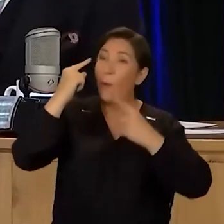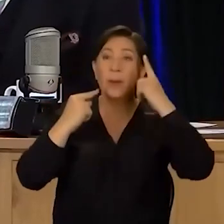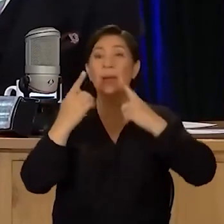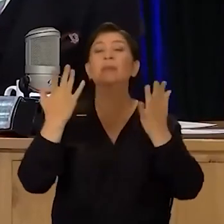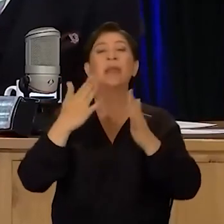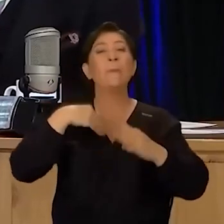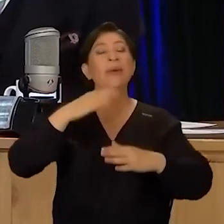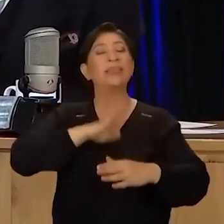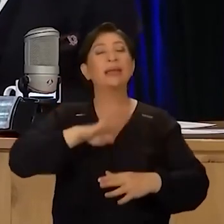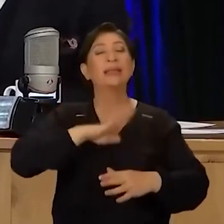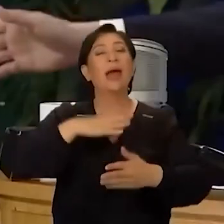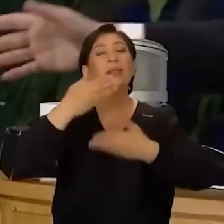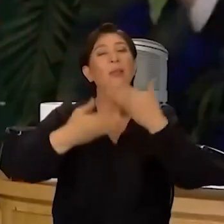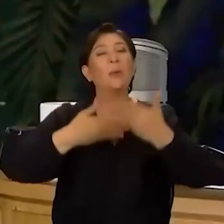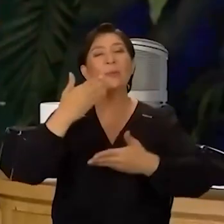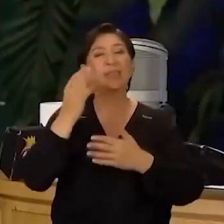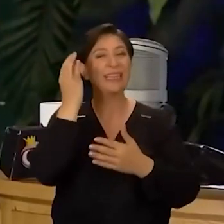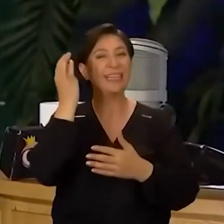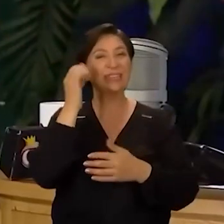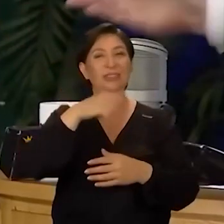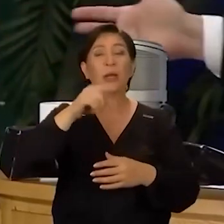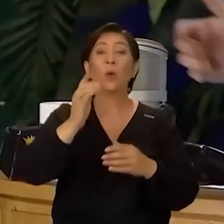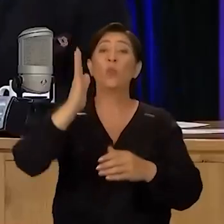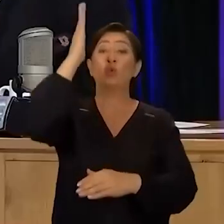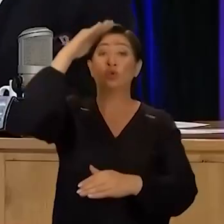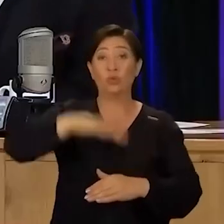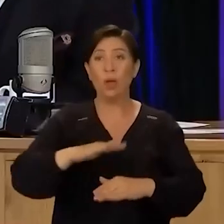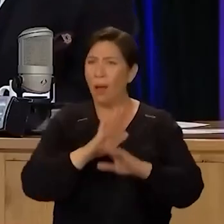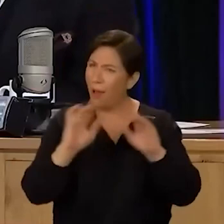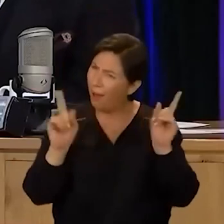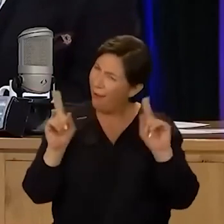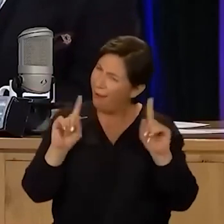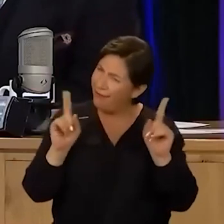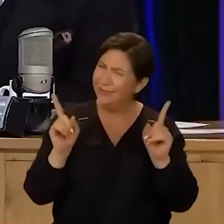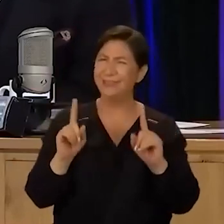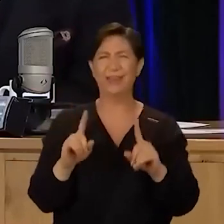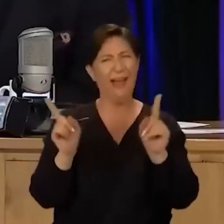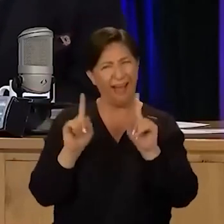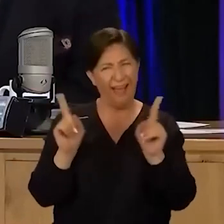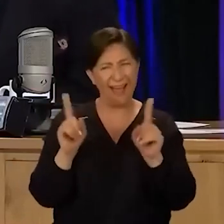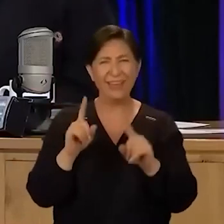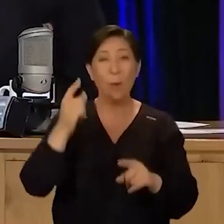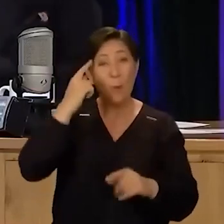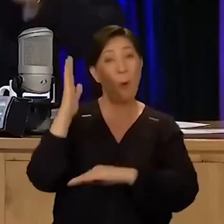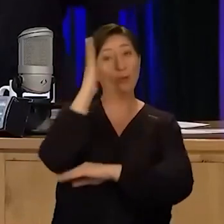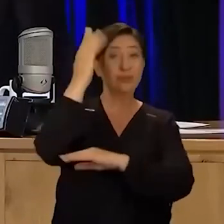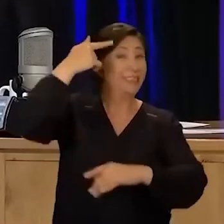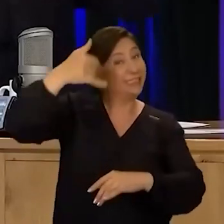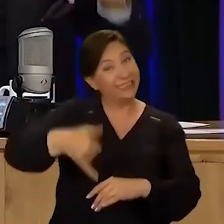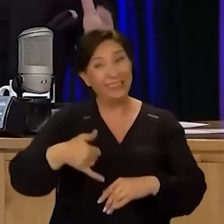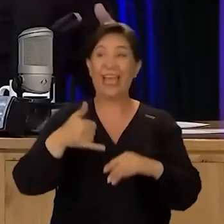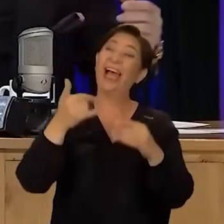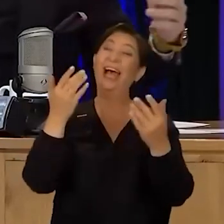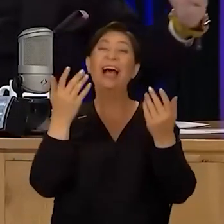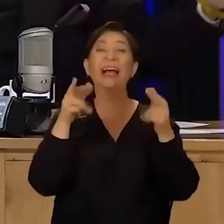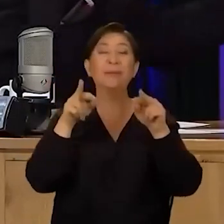dertleşiyorum. Hayır, şunu söylemek istiyorum. Yani kısa, uzun falan gibi tarif etmiyor. Hayır, etmiyor. Ya kısa, uzun derken hani uzun